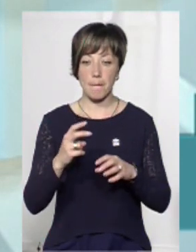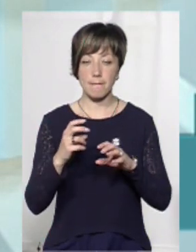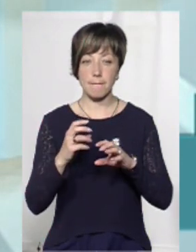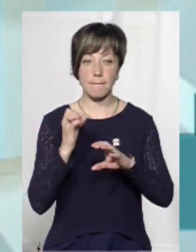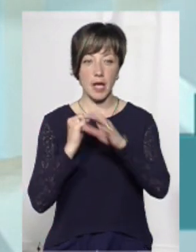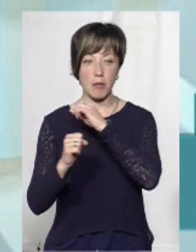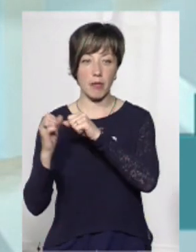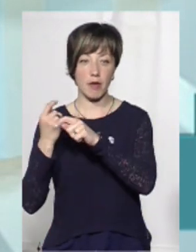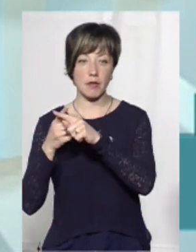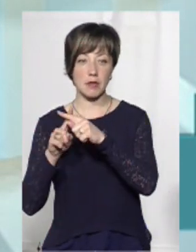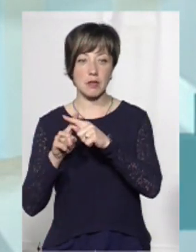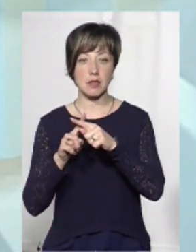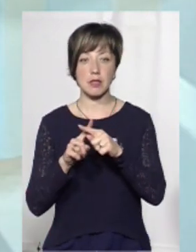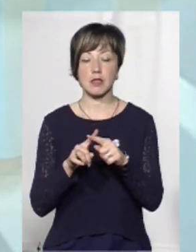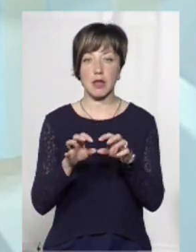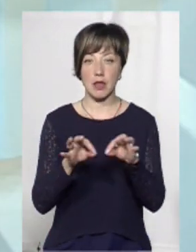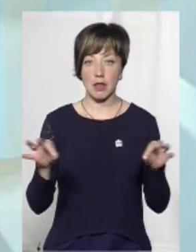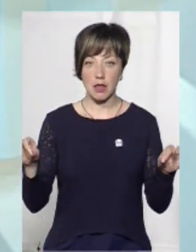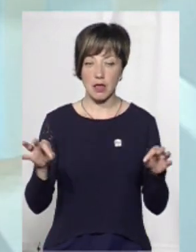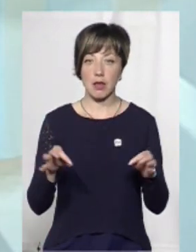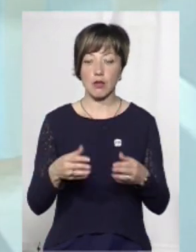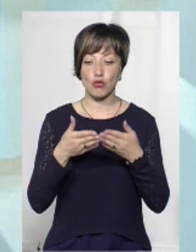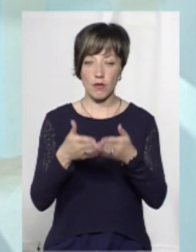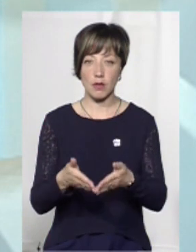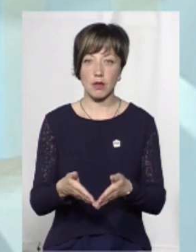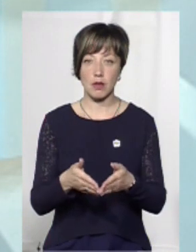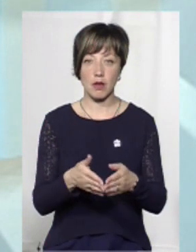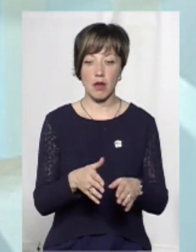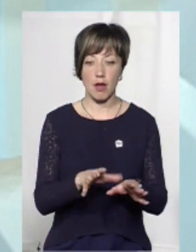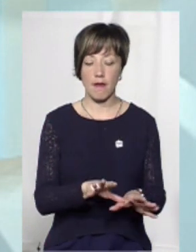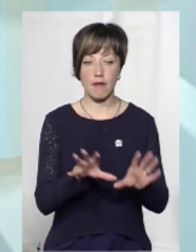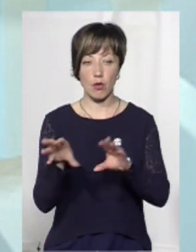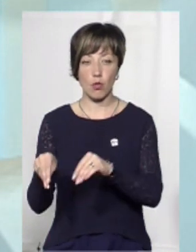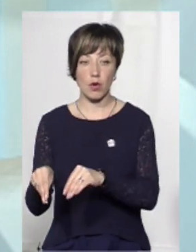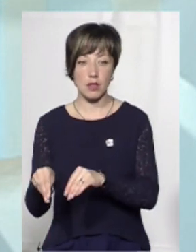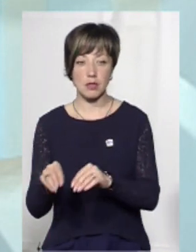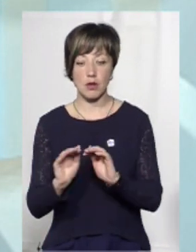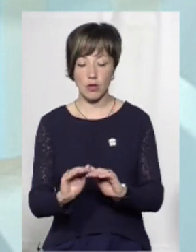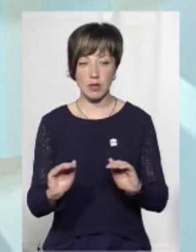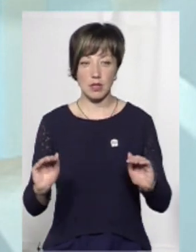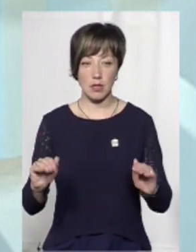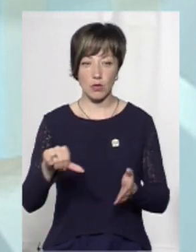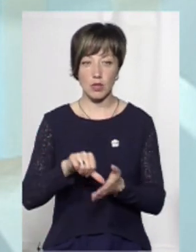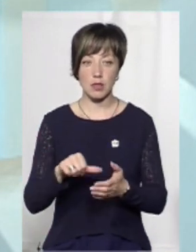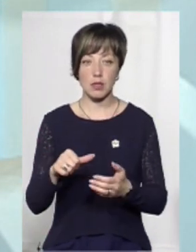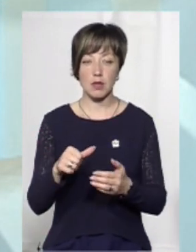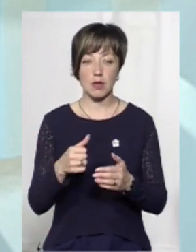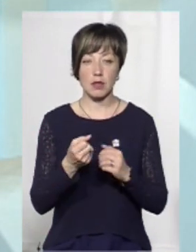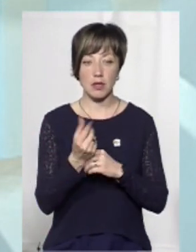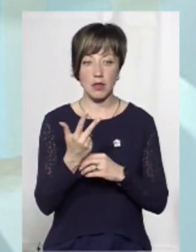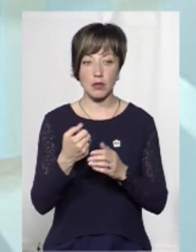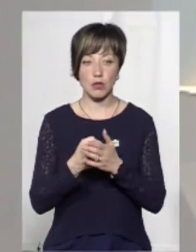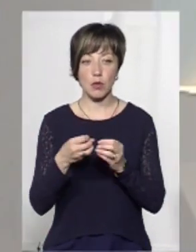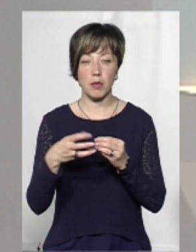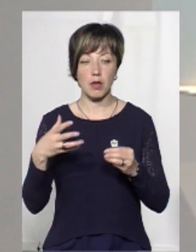За допомогою рятувального човна здійснилась евакуація найменших учасників змагань – це дітки від